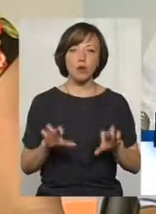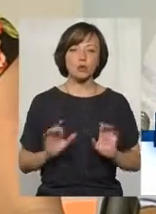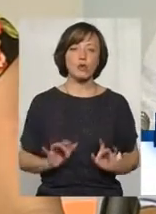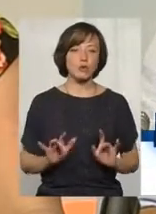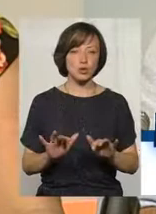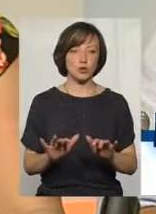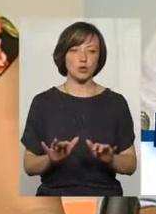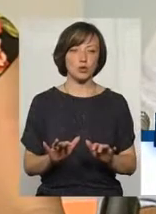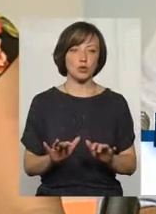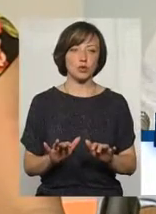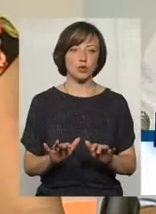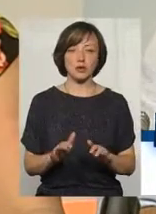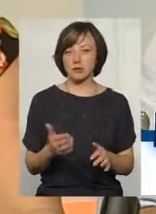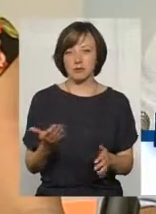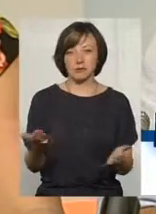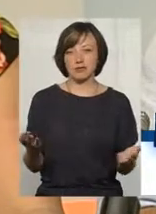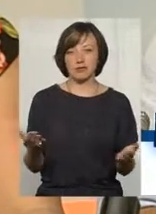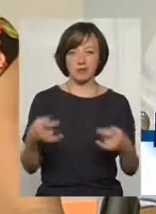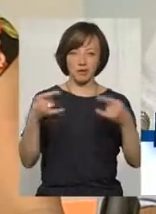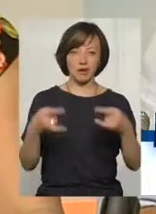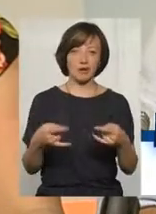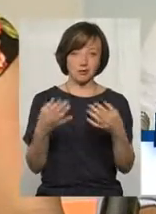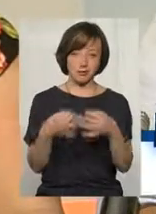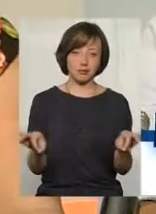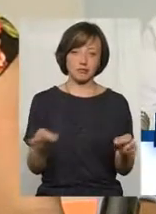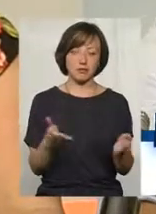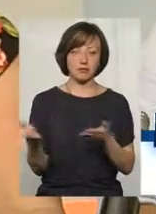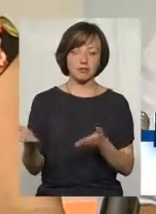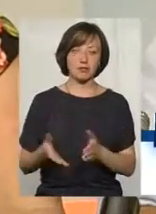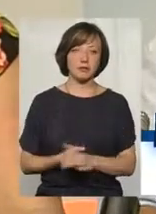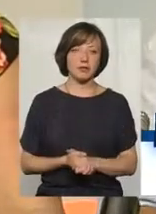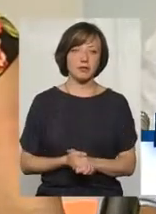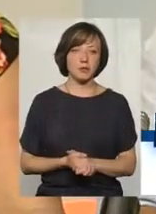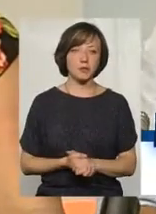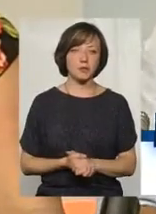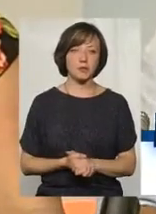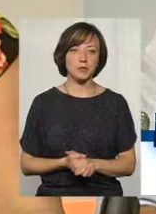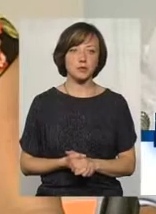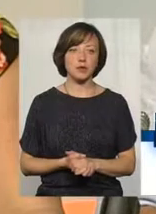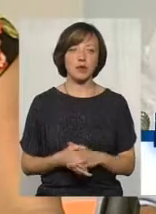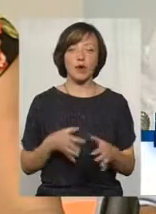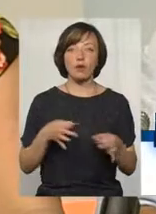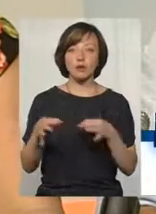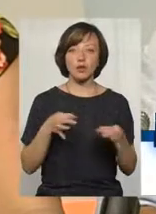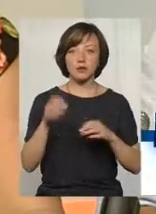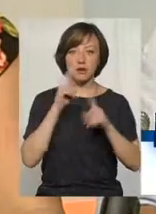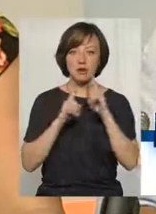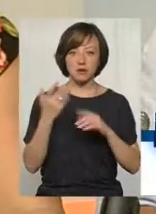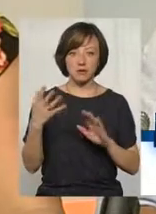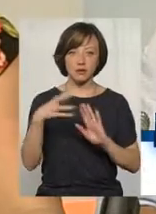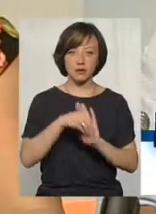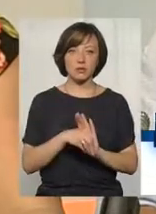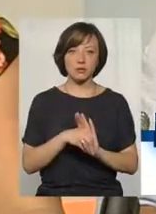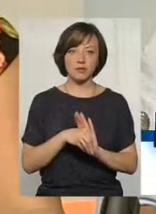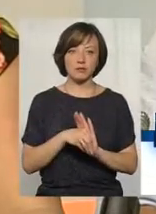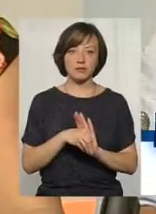пройшов цей екран, який отримав. Дозвіл від консультативної ради. До якої ви входите? якої